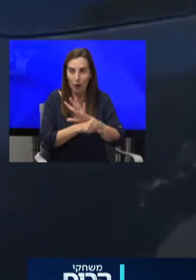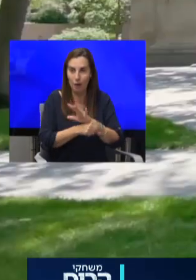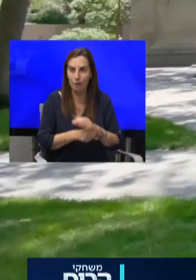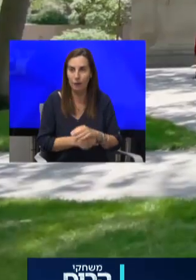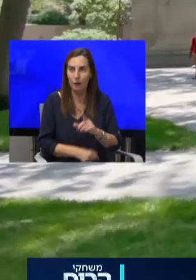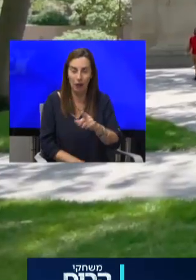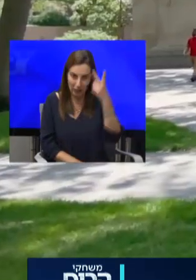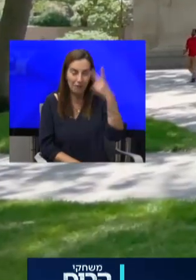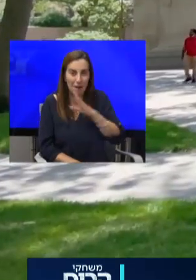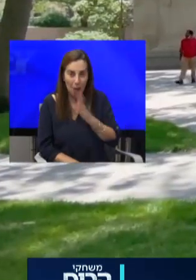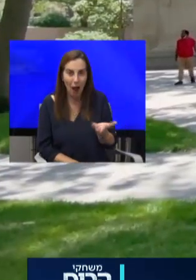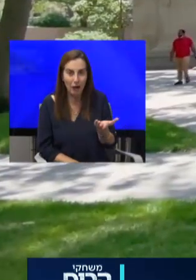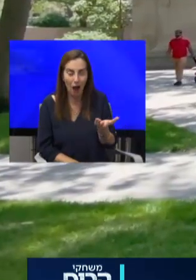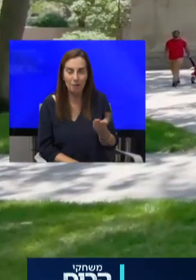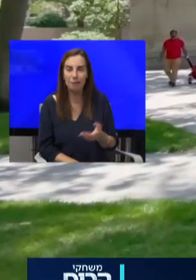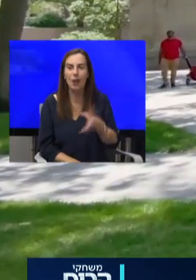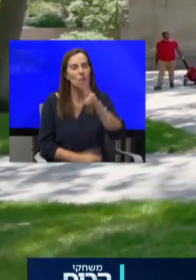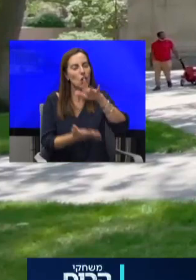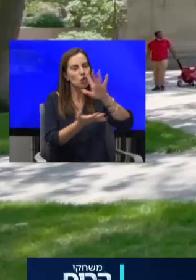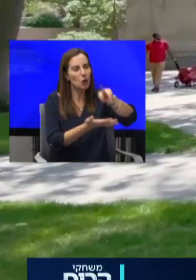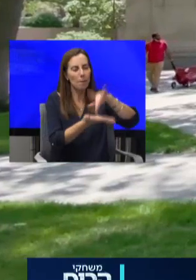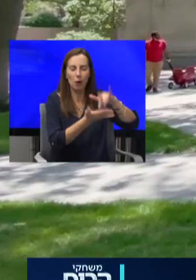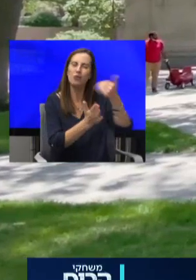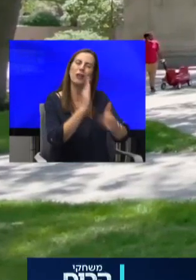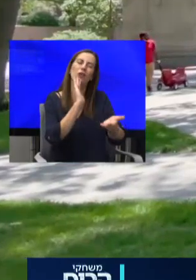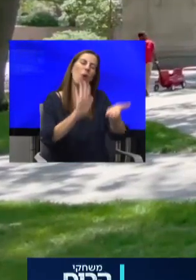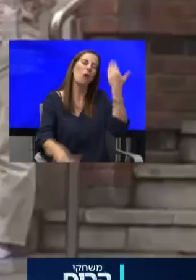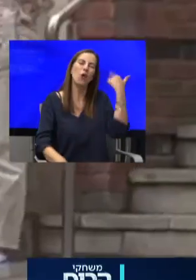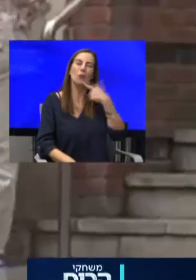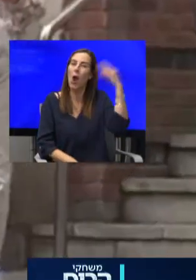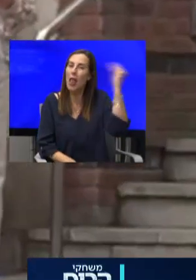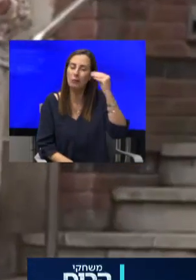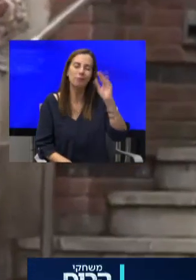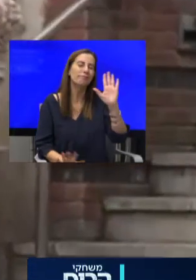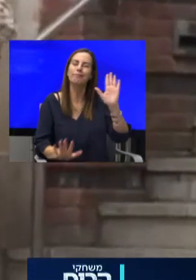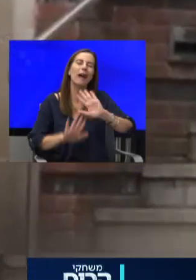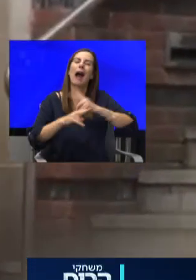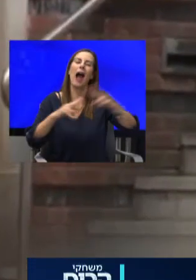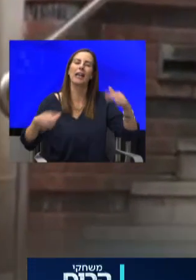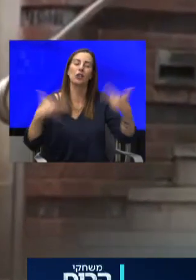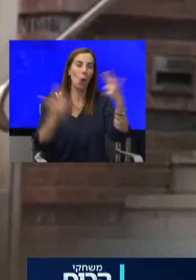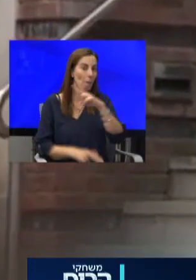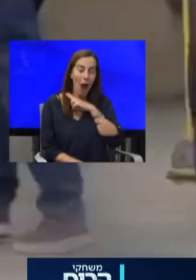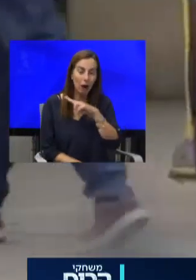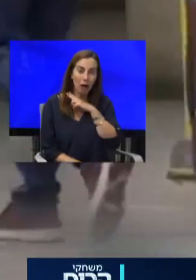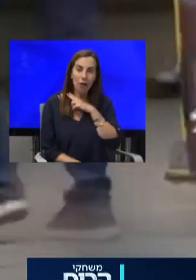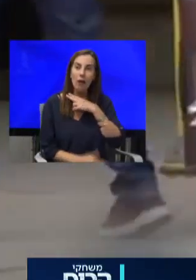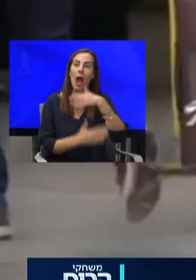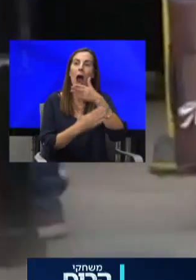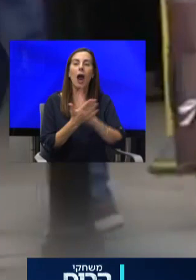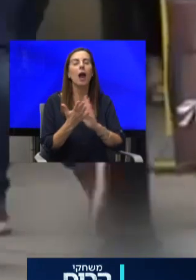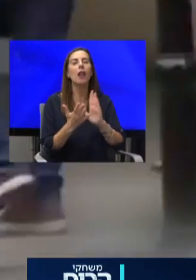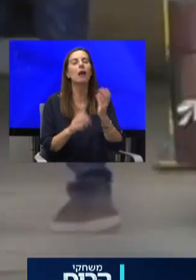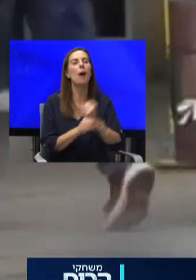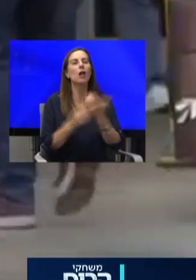יש מקומות שבהם וודיעו שהלימודים מרחוק השנה בבריטניה היו שהלכו על שיטת בועות קבוצות